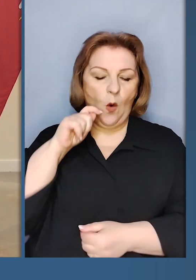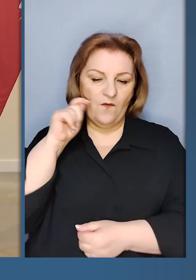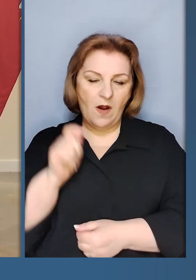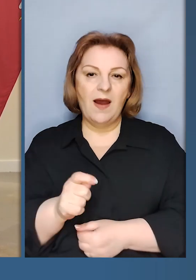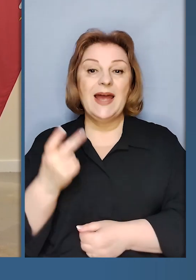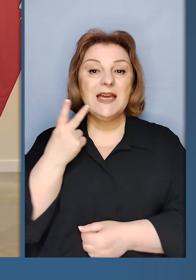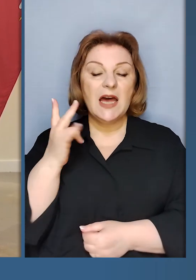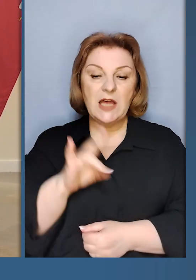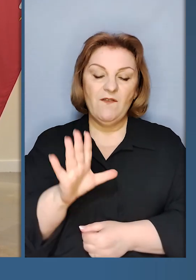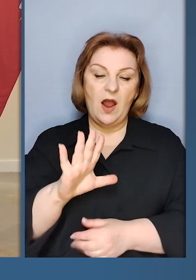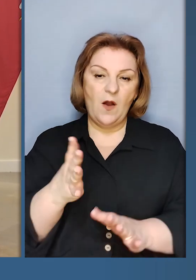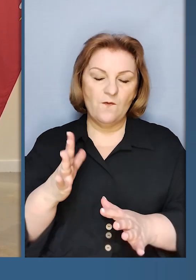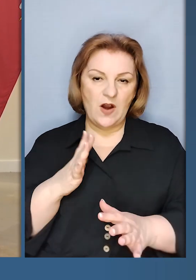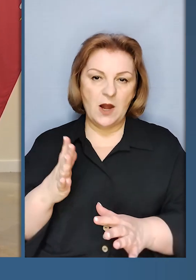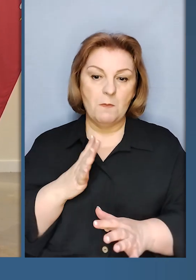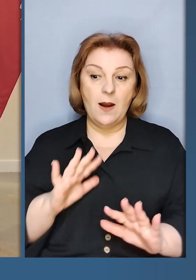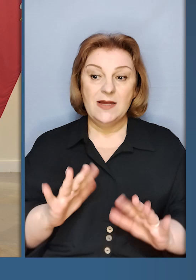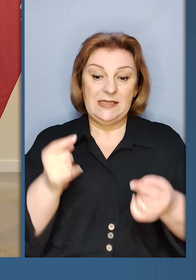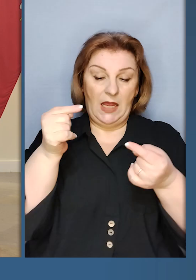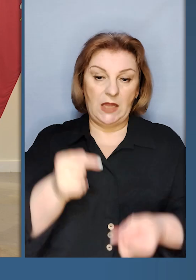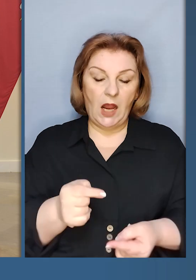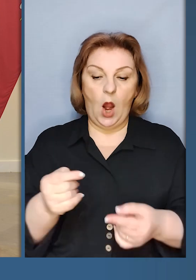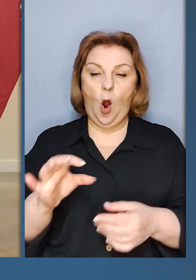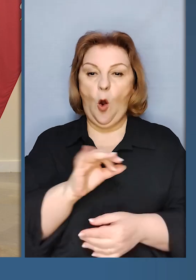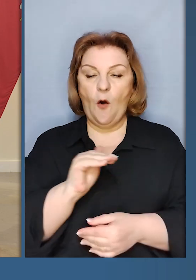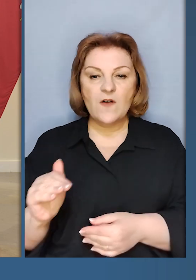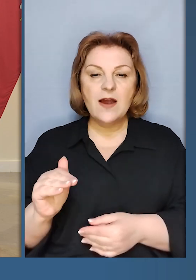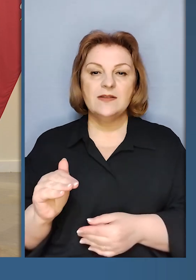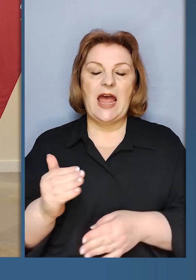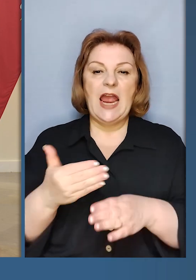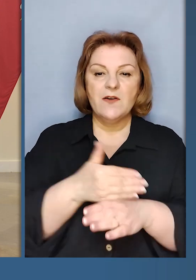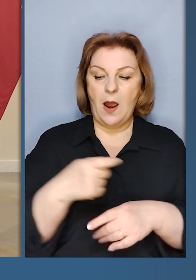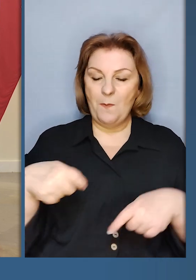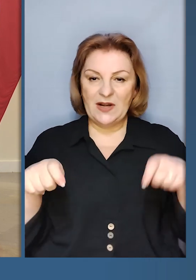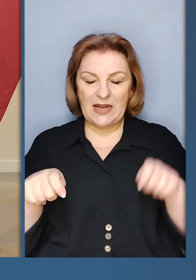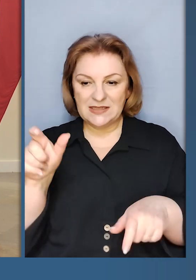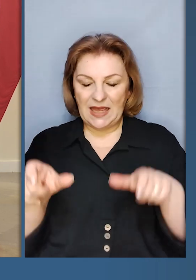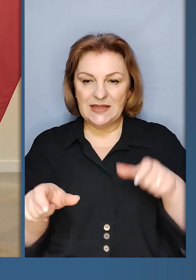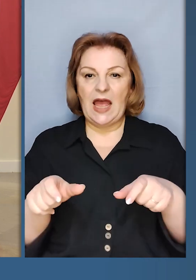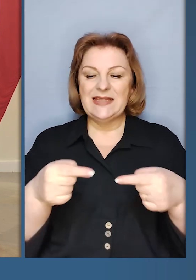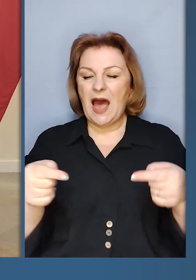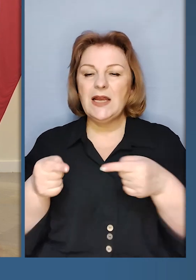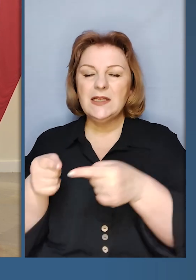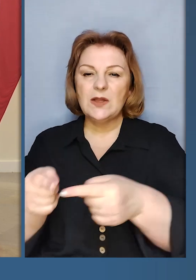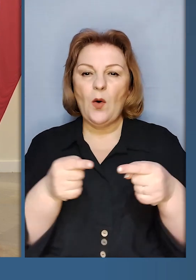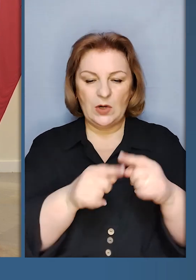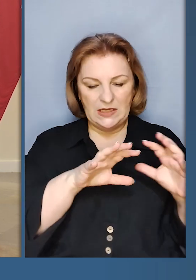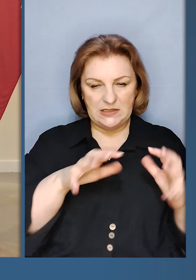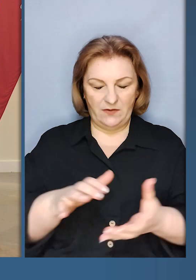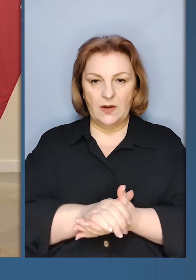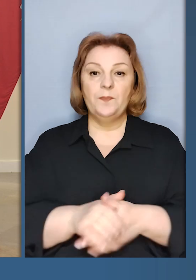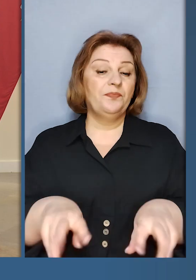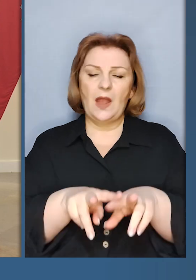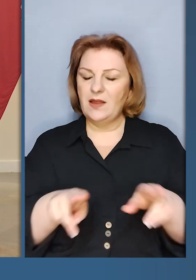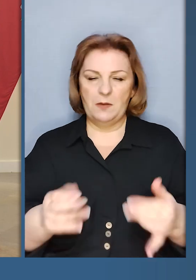такий, який завжди відбувається при нагоді офіційних візитів президентів з різних сторон світу. І